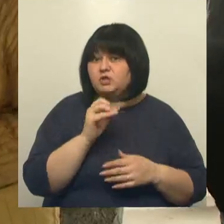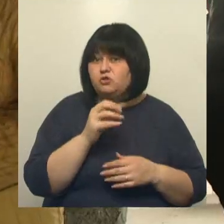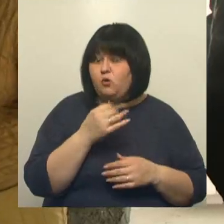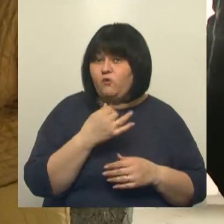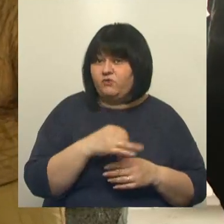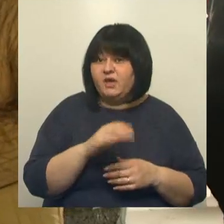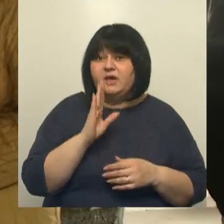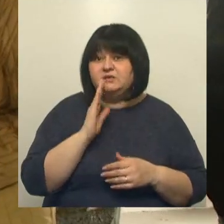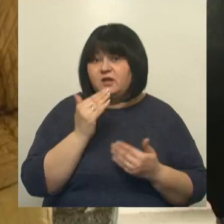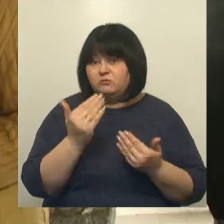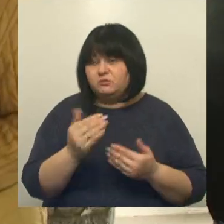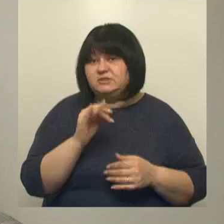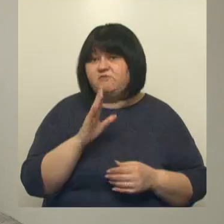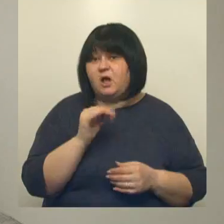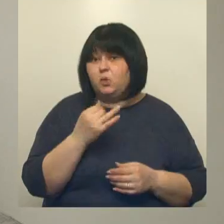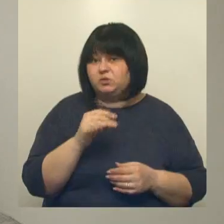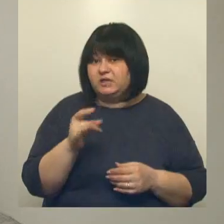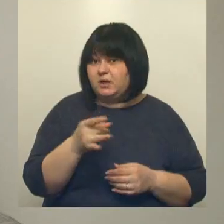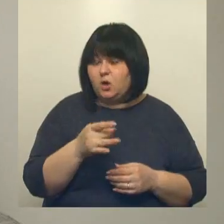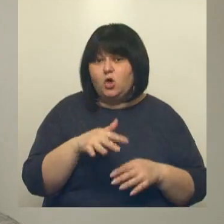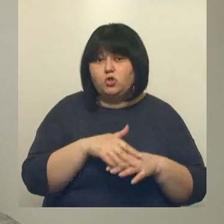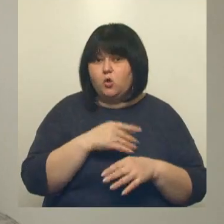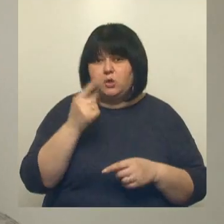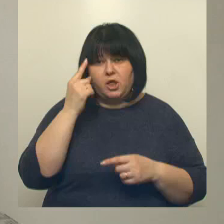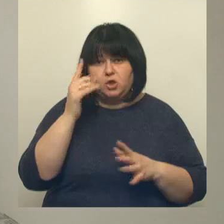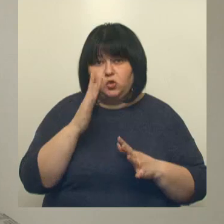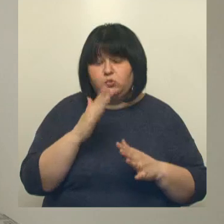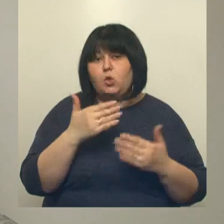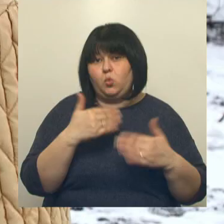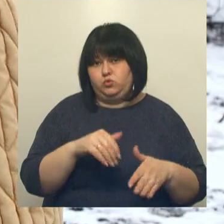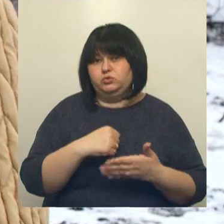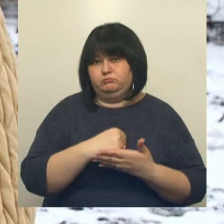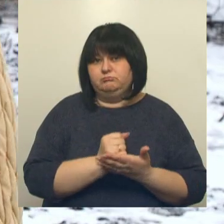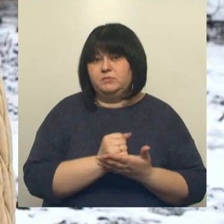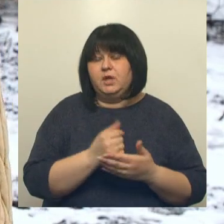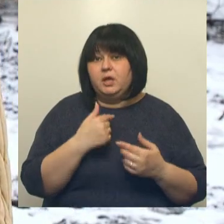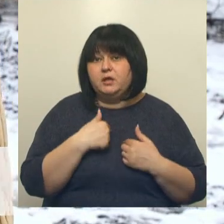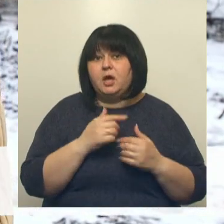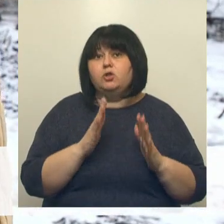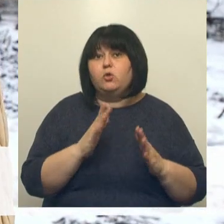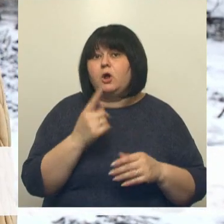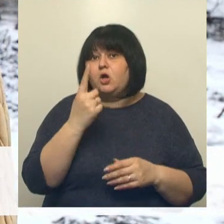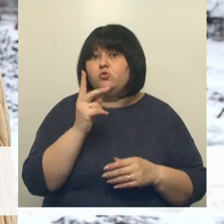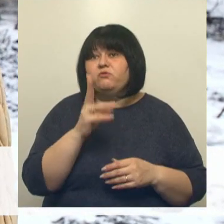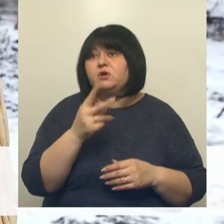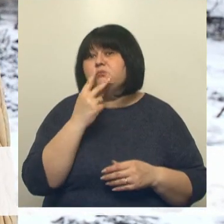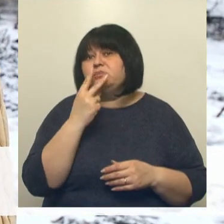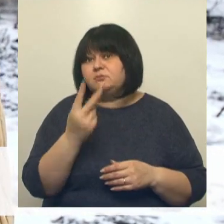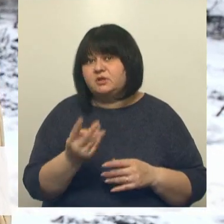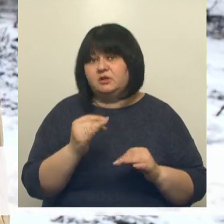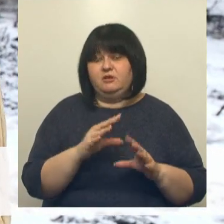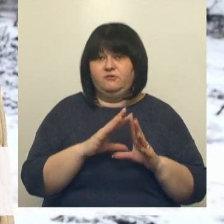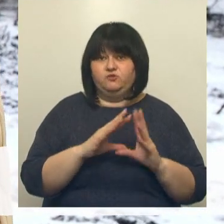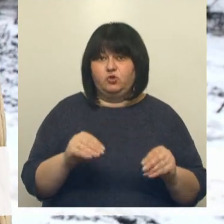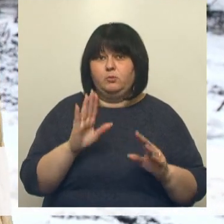села Логачевка признается, долго не думала. С вариантом жилья уже определилась. Я только одну квартиру посмотрела и все.